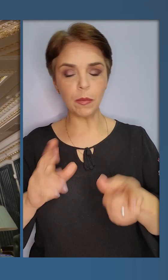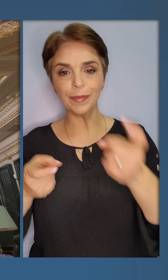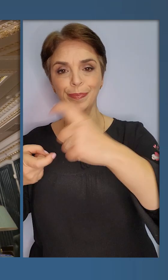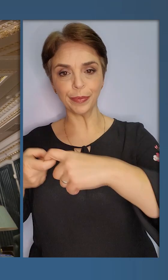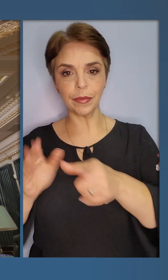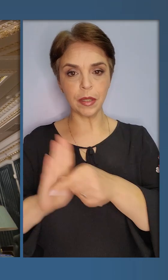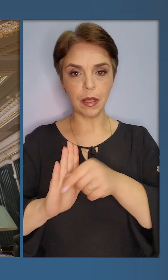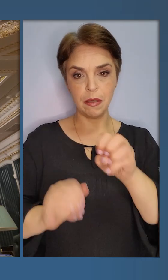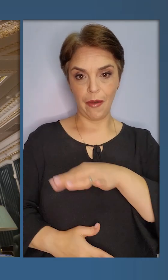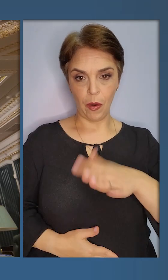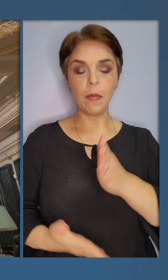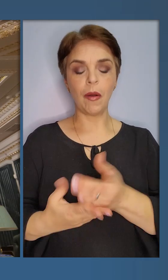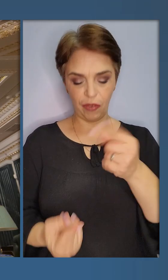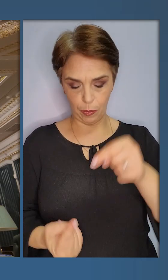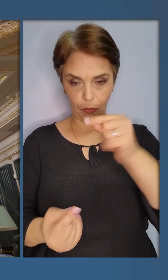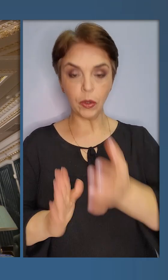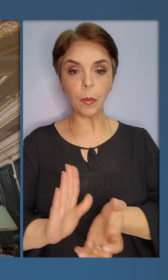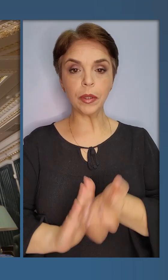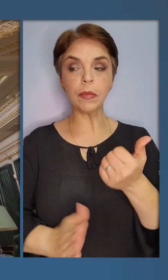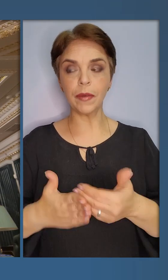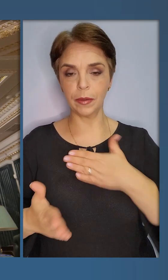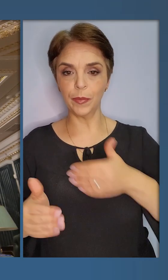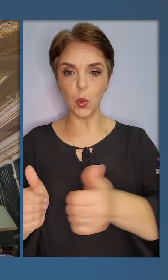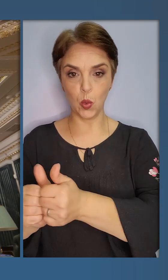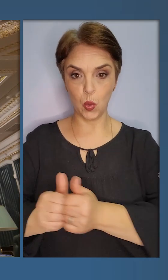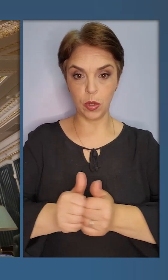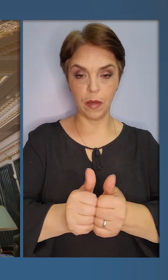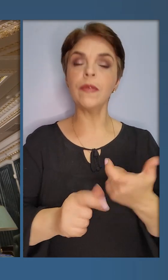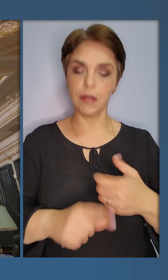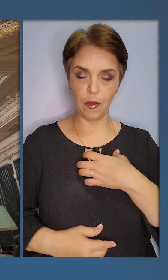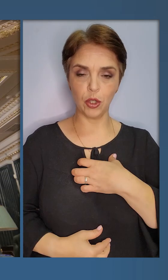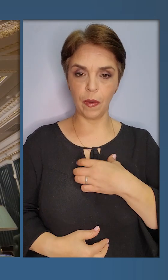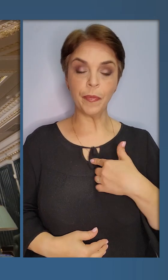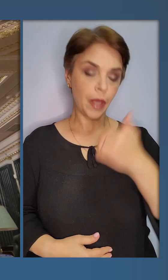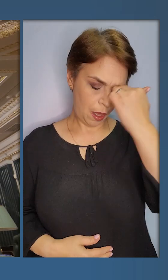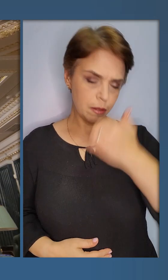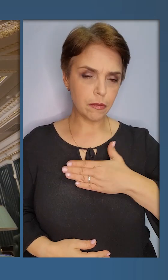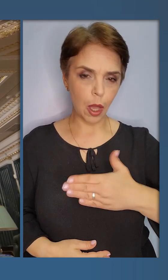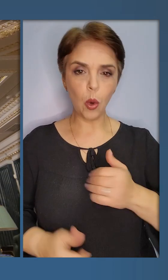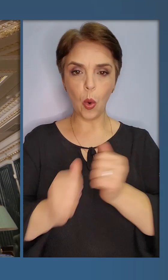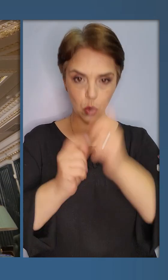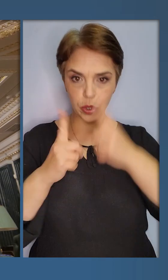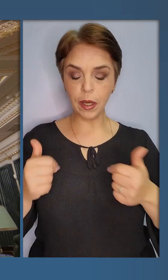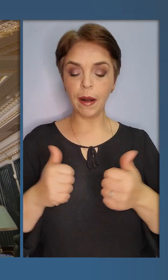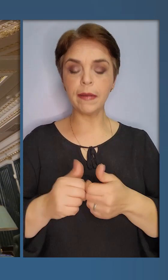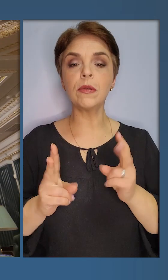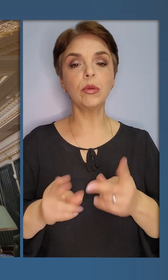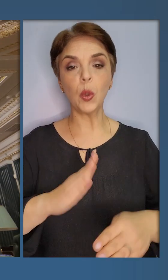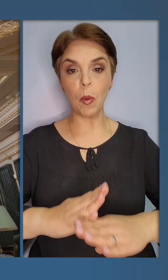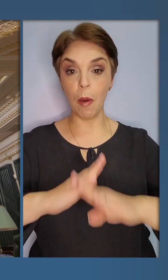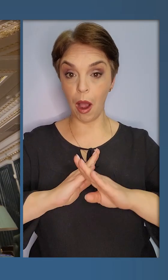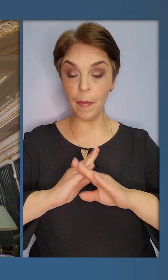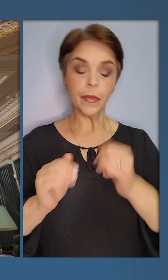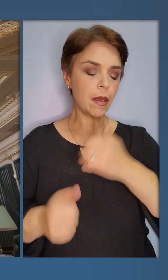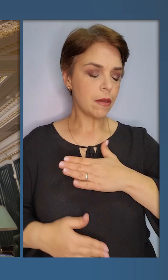Європою, ми маємо відповідну підтримку від сусідів. Це важливо. Я дякую кожній країні, яка допомагає.